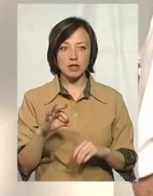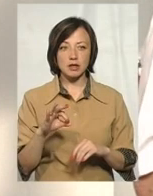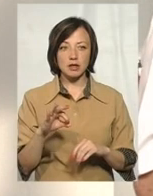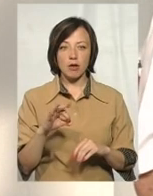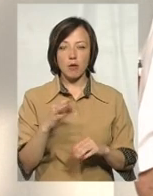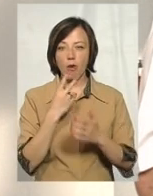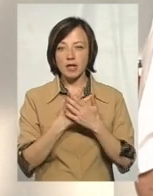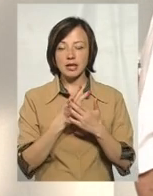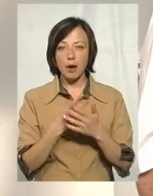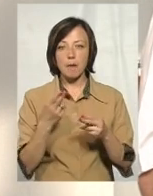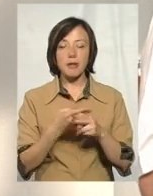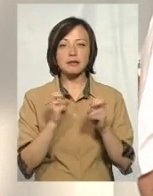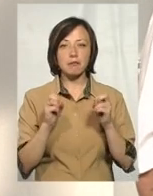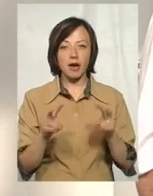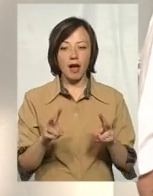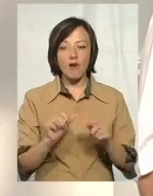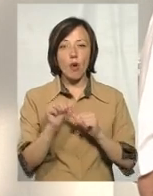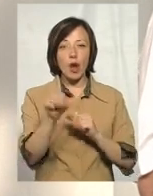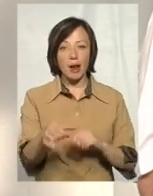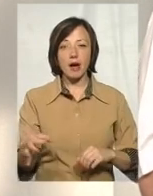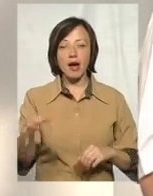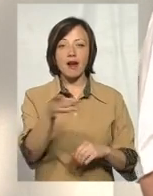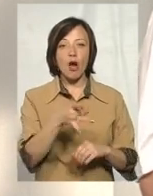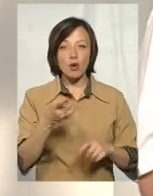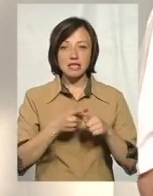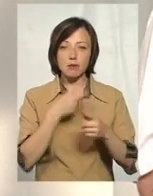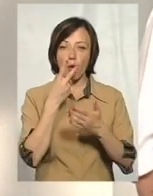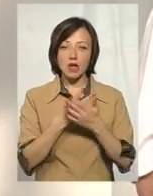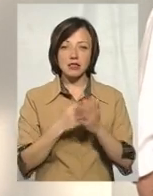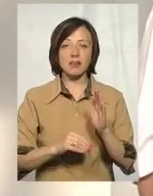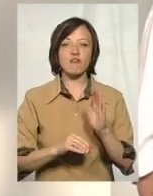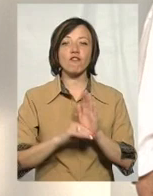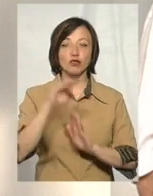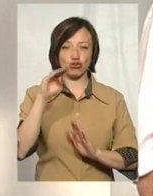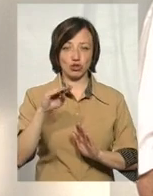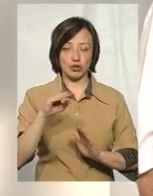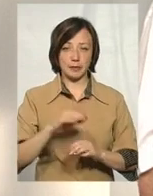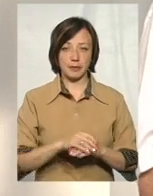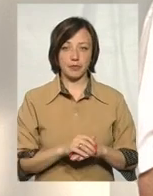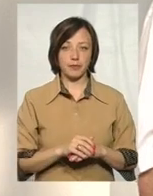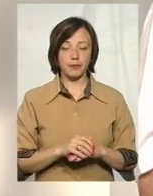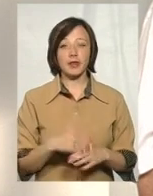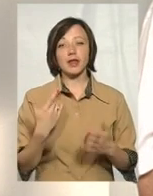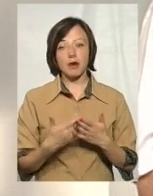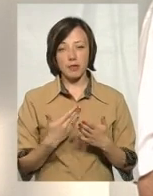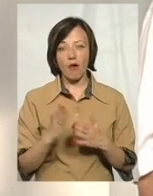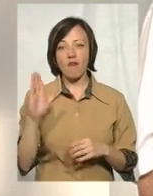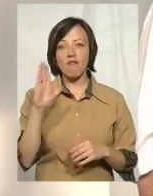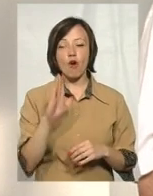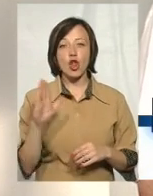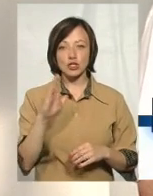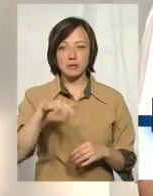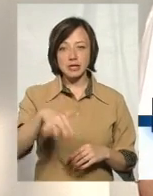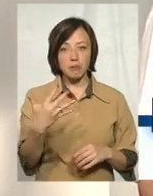показниках епідбезпеки. В окремих районах, на жаль, ці показники значно вищі. До прикладу, Волочийськ –